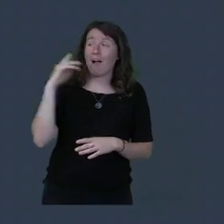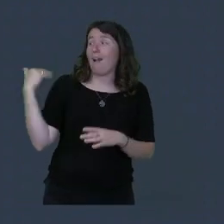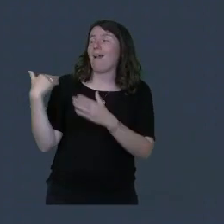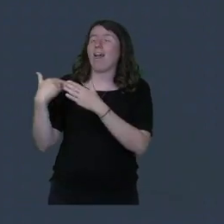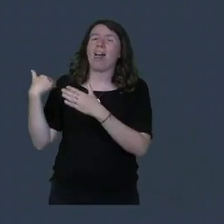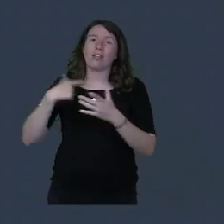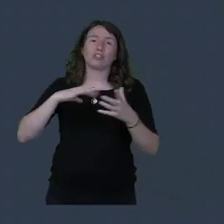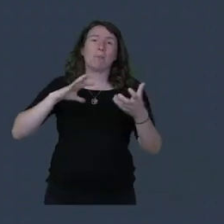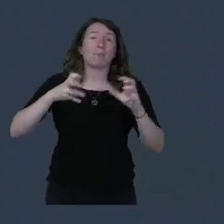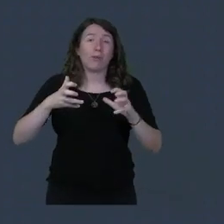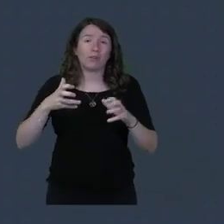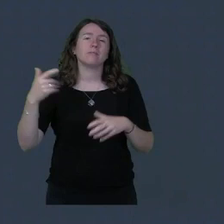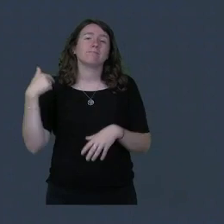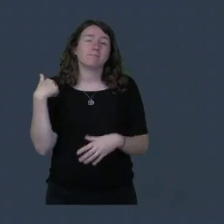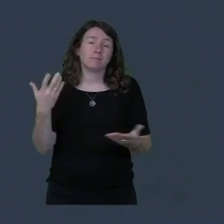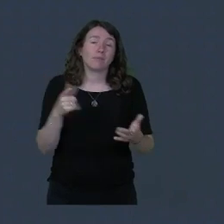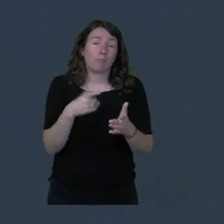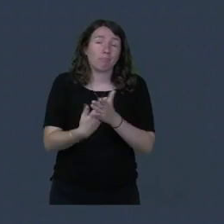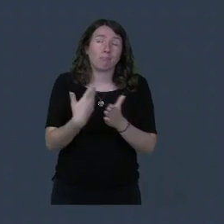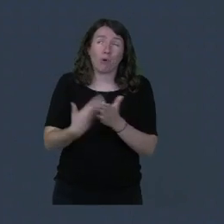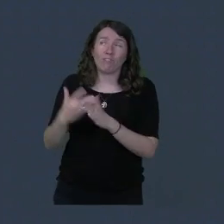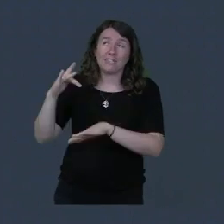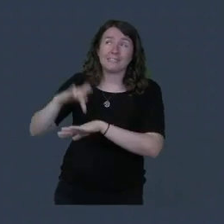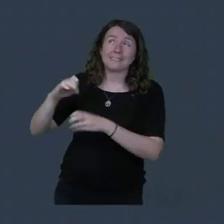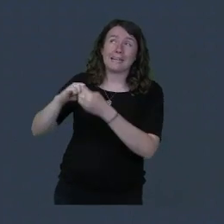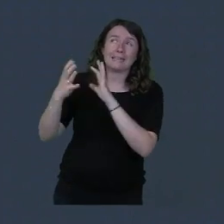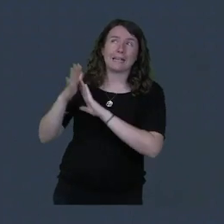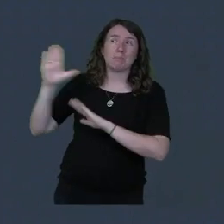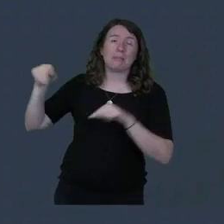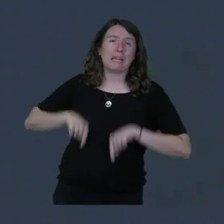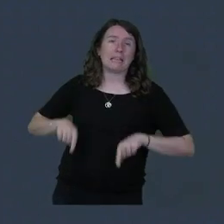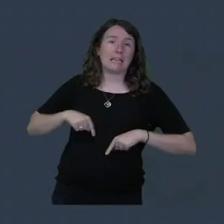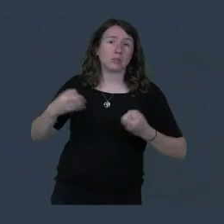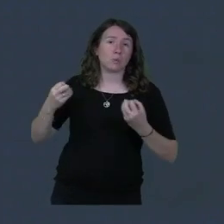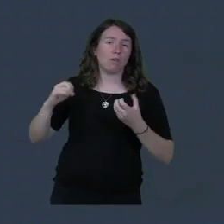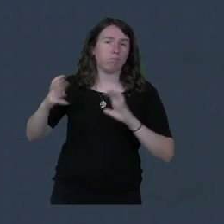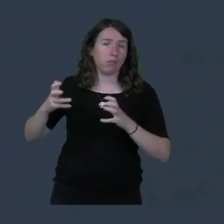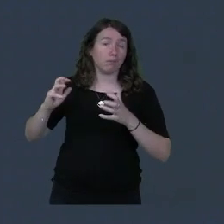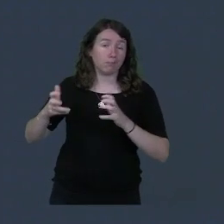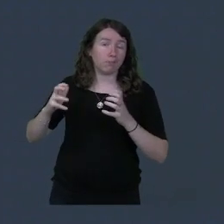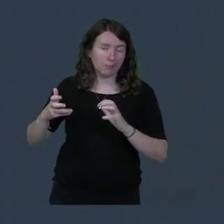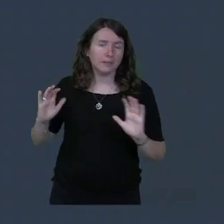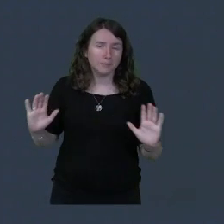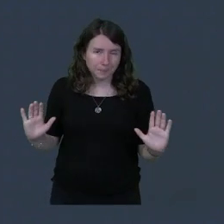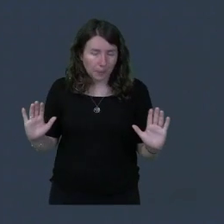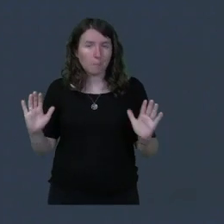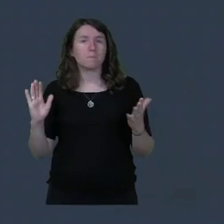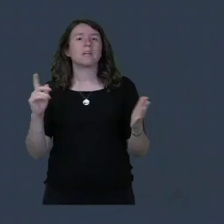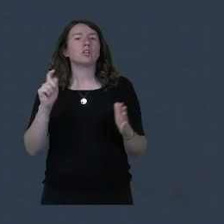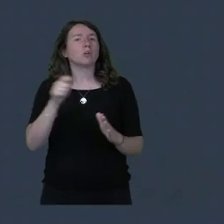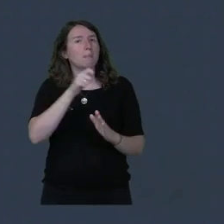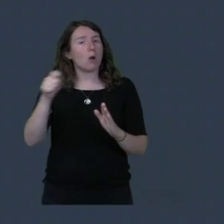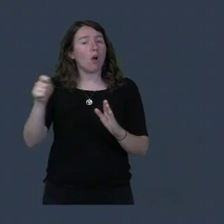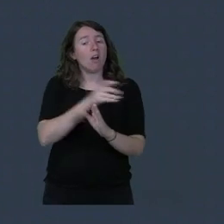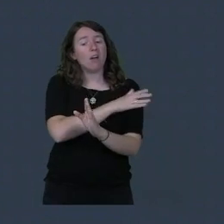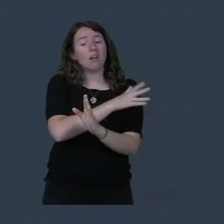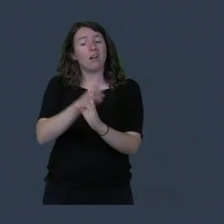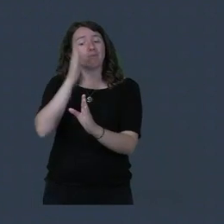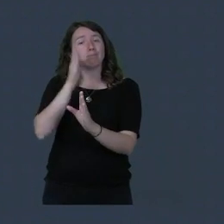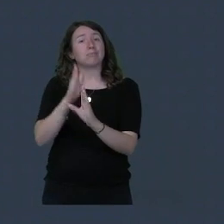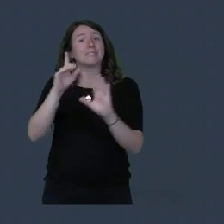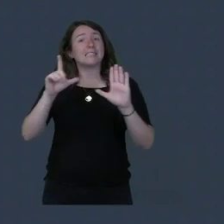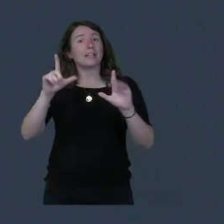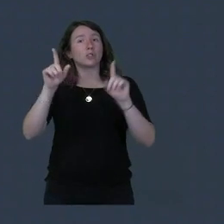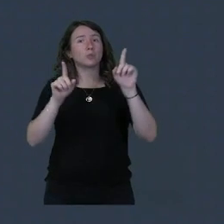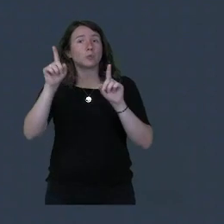jours. Comme quoi les sites internet du gouvernement, ça bug pas mal. Et donc du coup, c'était jusqu'au 7 juillet. Mais bon,